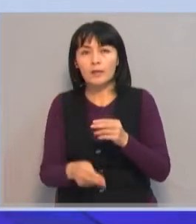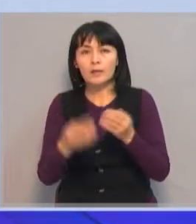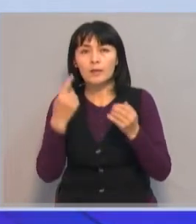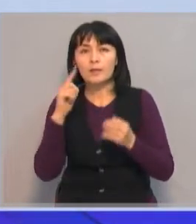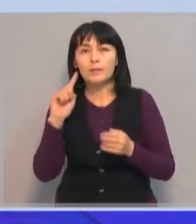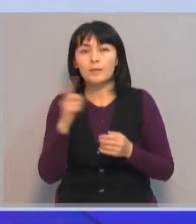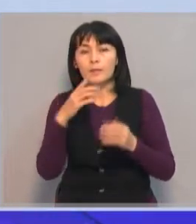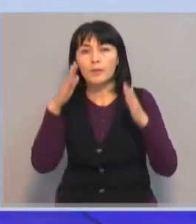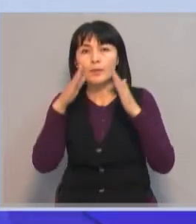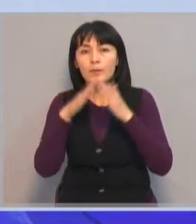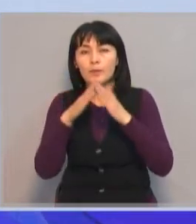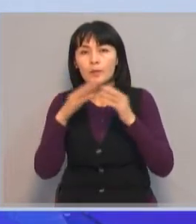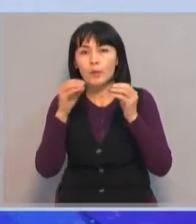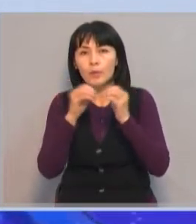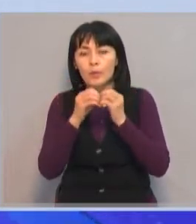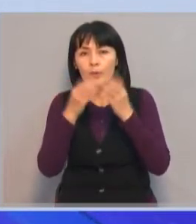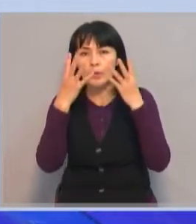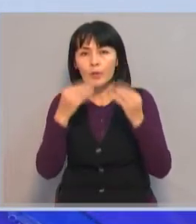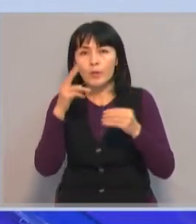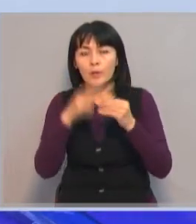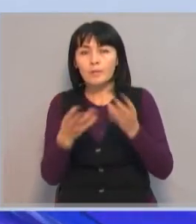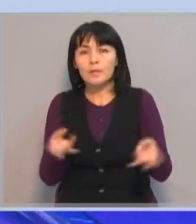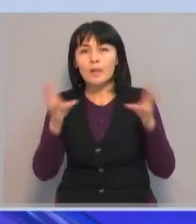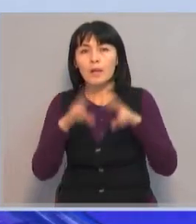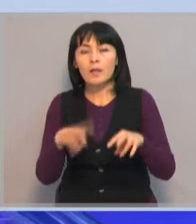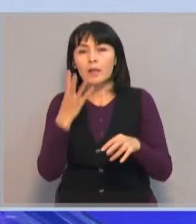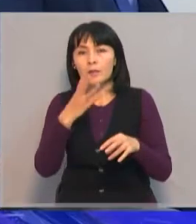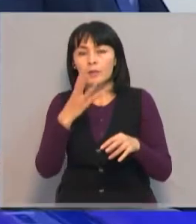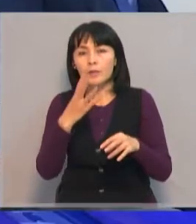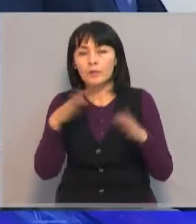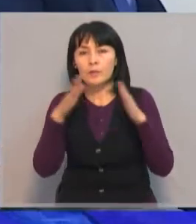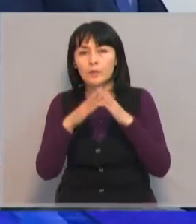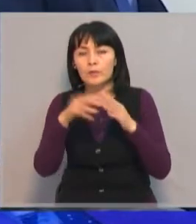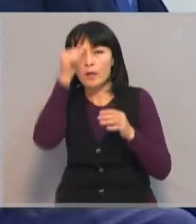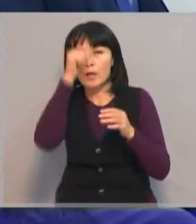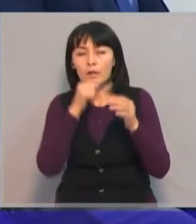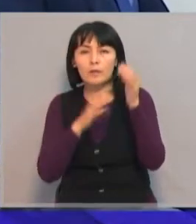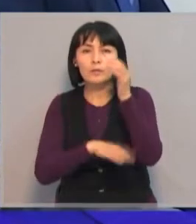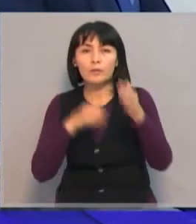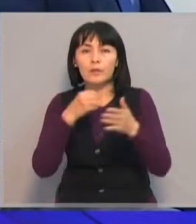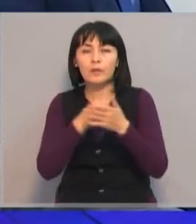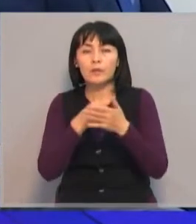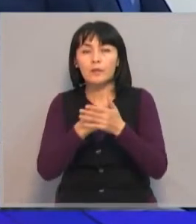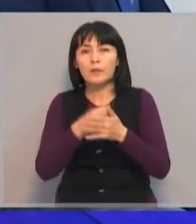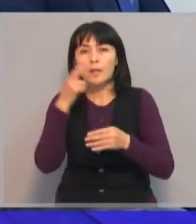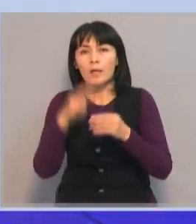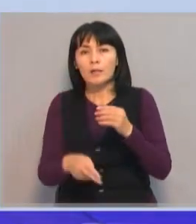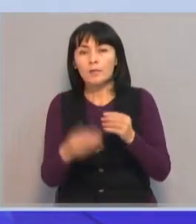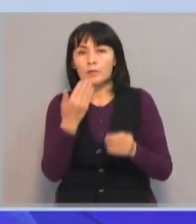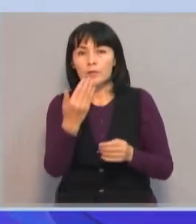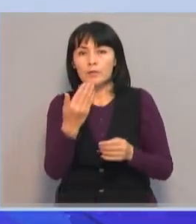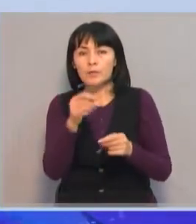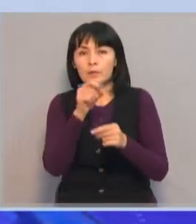бір үйді онына аяқтаймыз біз. Қалған 4 үйді айы сауына дейін болуы от күнділікті жаңа өзіңіздің берген тапсын маңызға сәйкес,